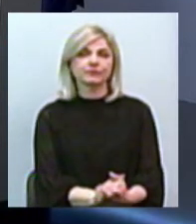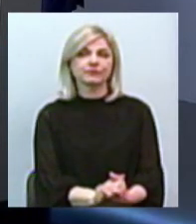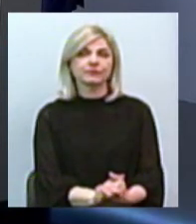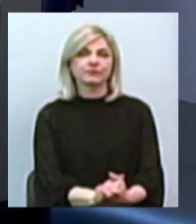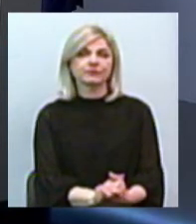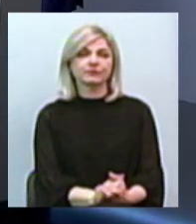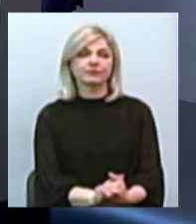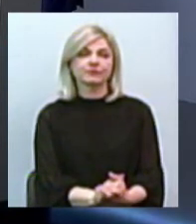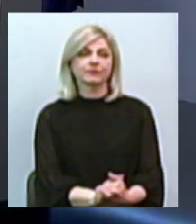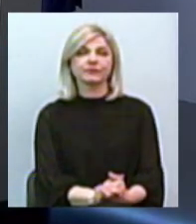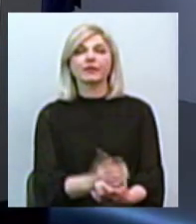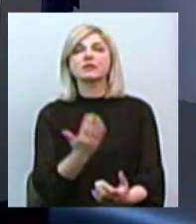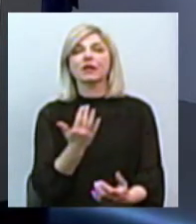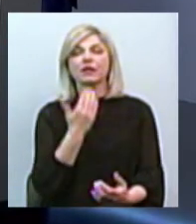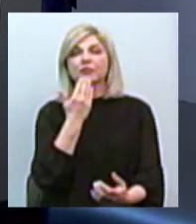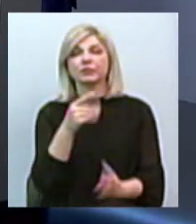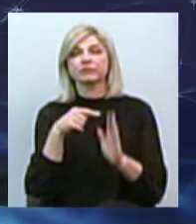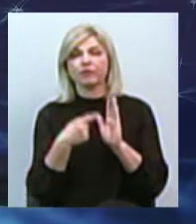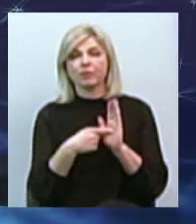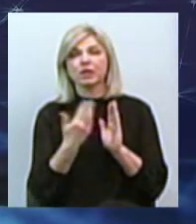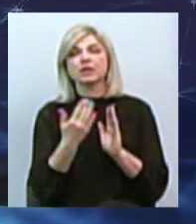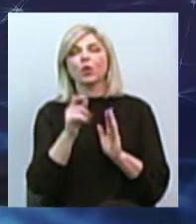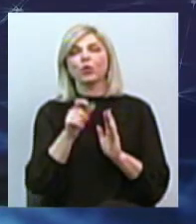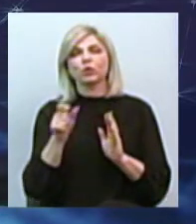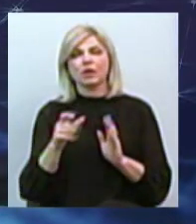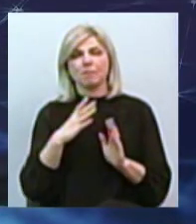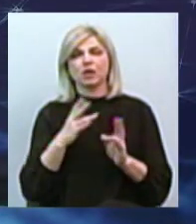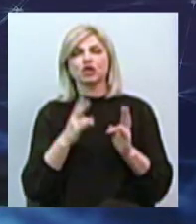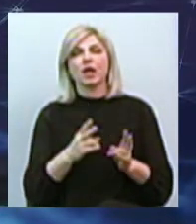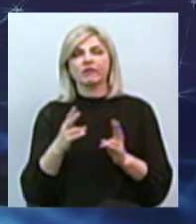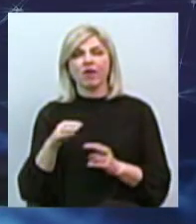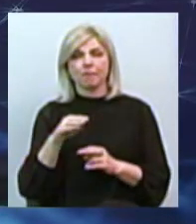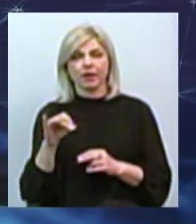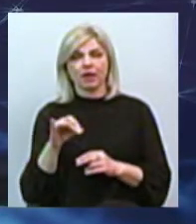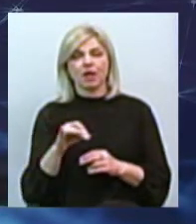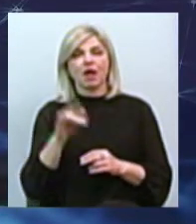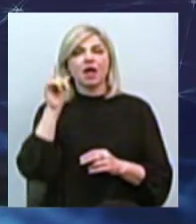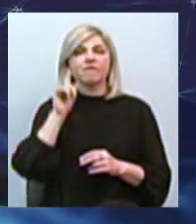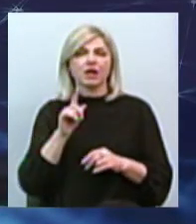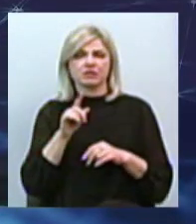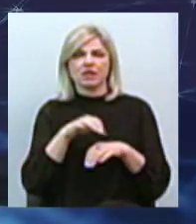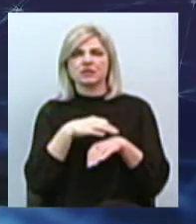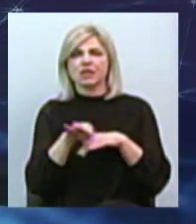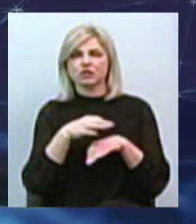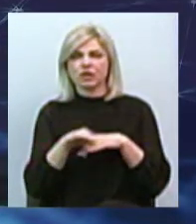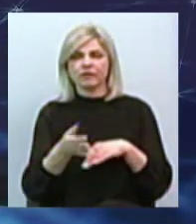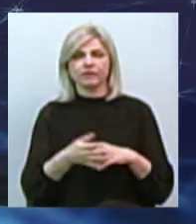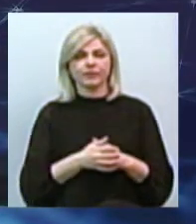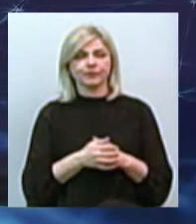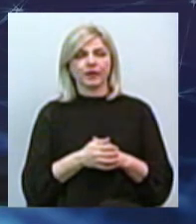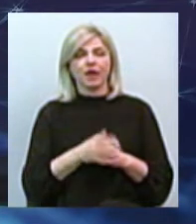«Михайло, скільки людей на Миколаївщині стали жертвами Голокосту?» «Надо участь при